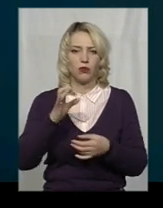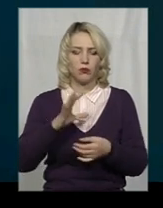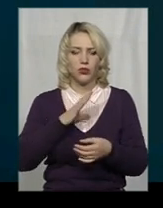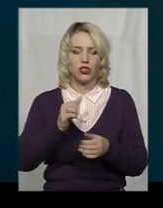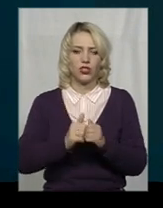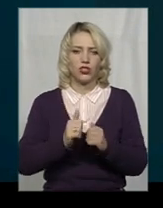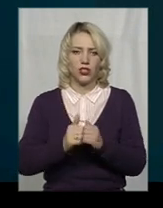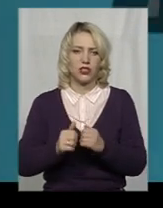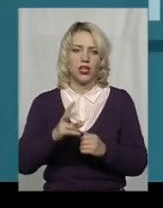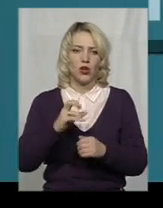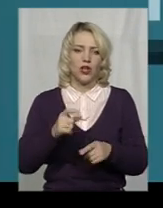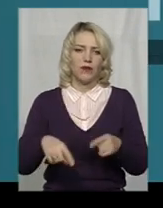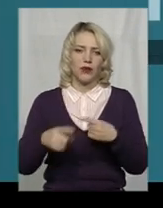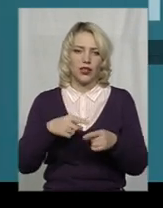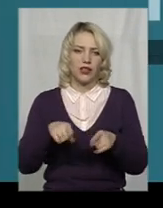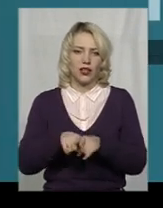до таких робіт.